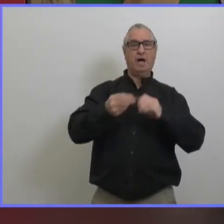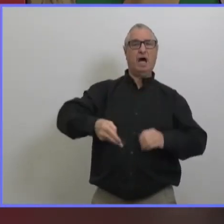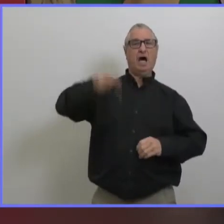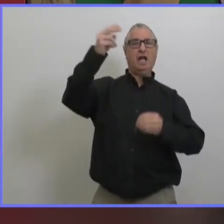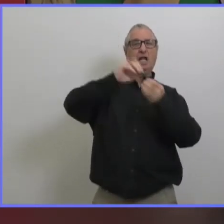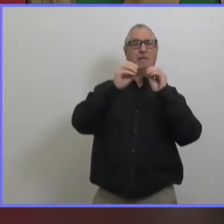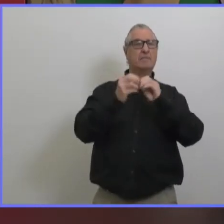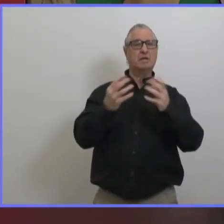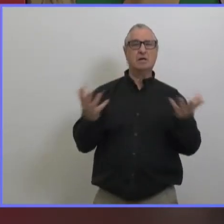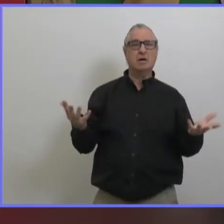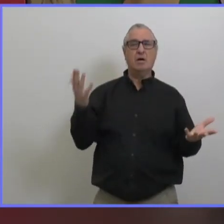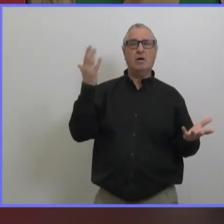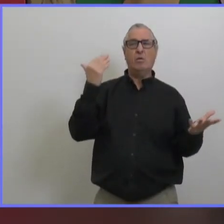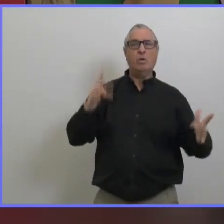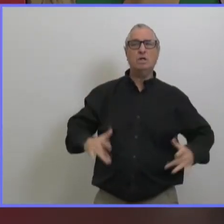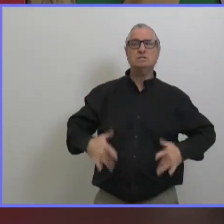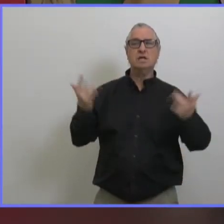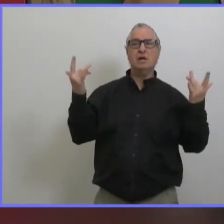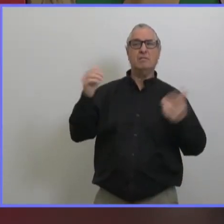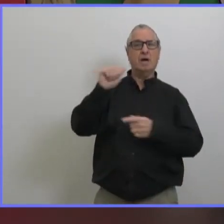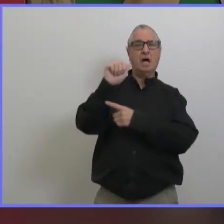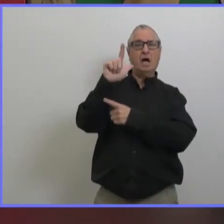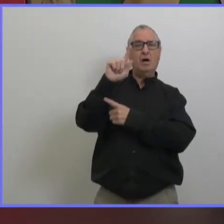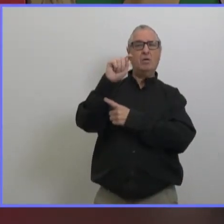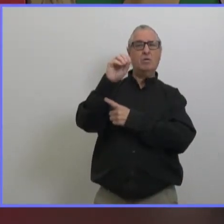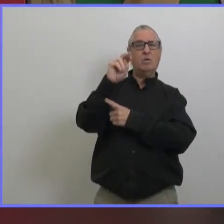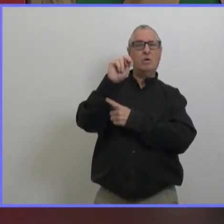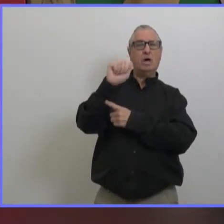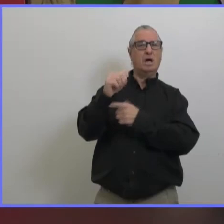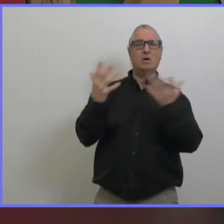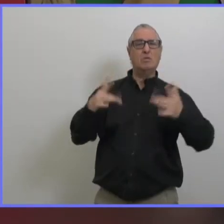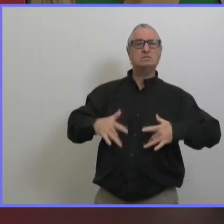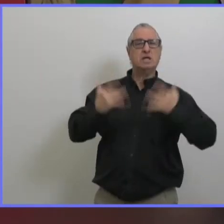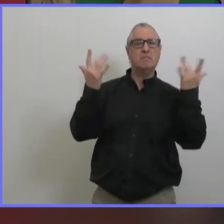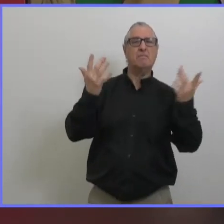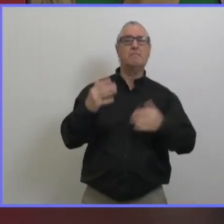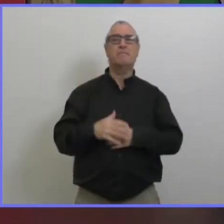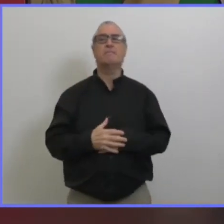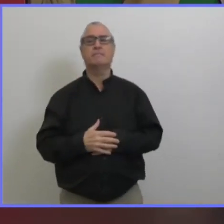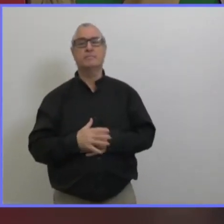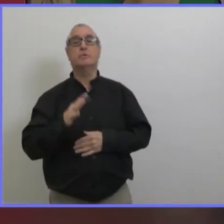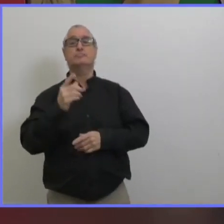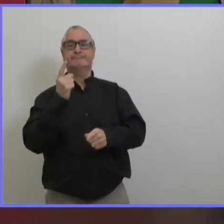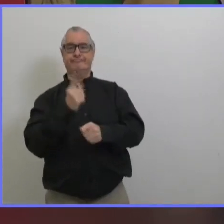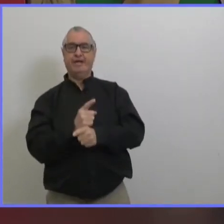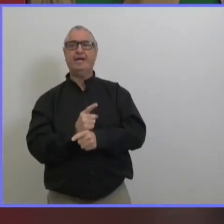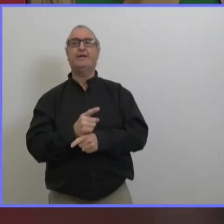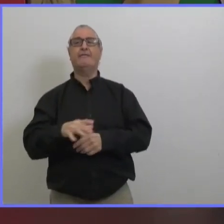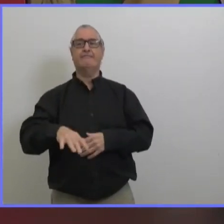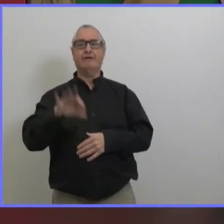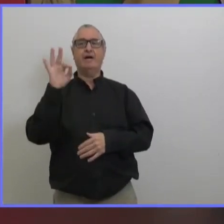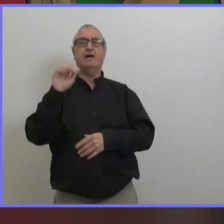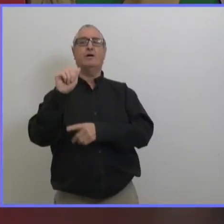notre dernier journaliste cet après-midi de cbc manitoba bart